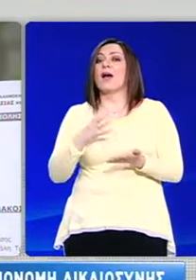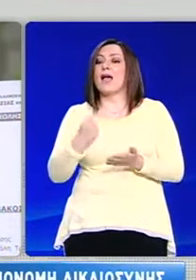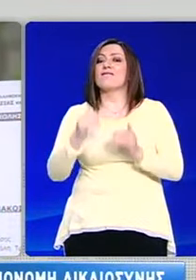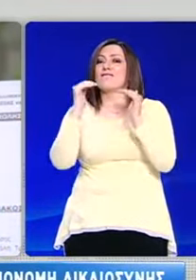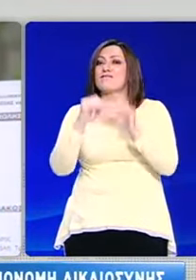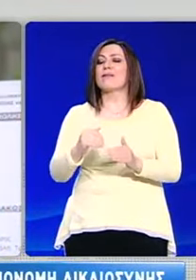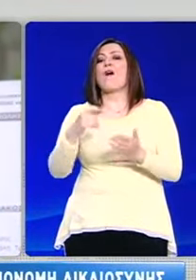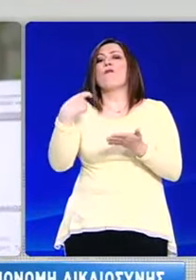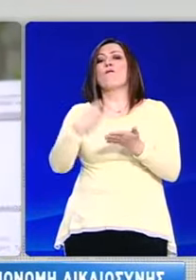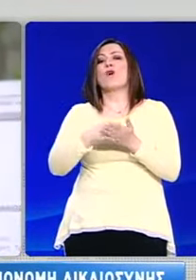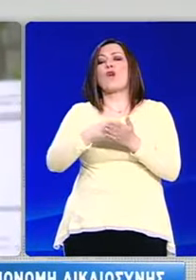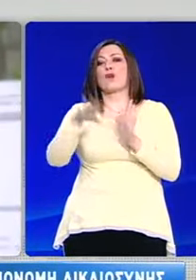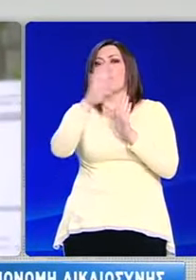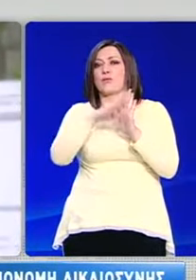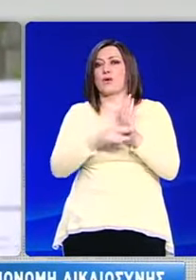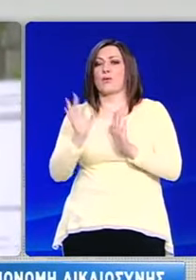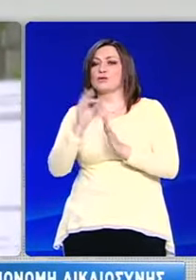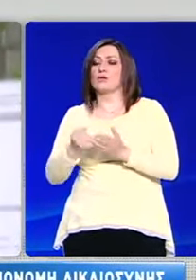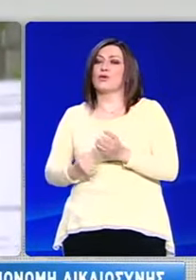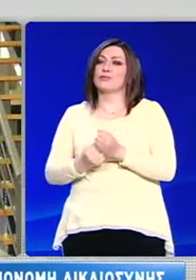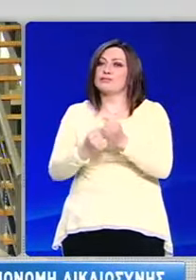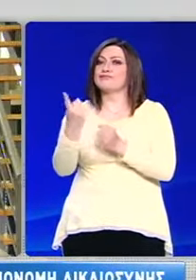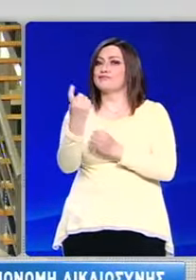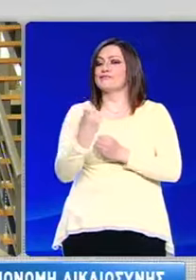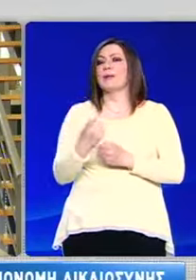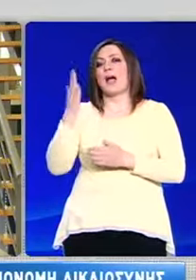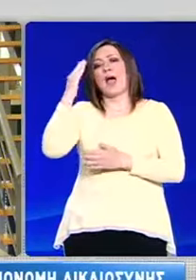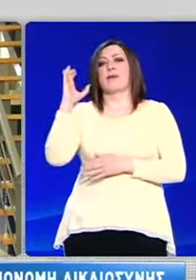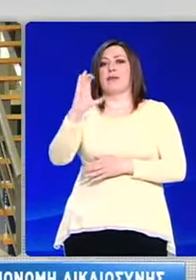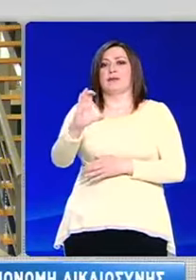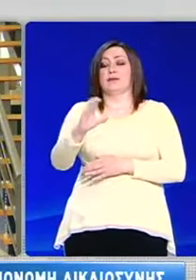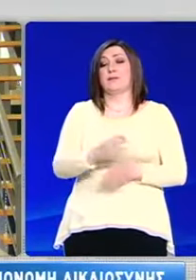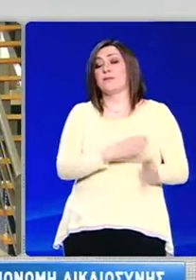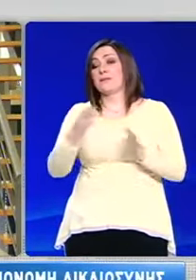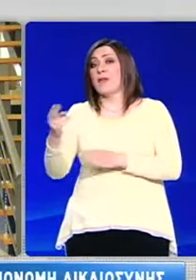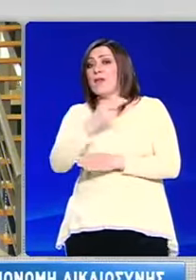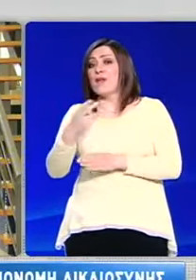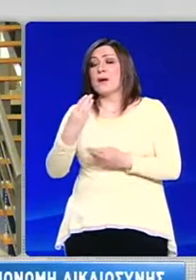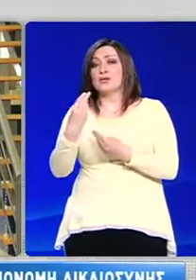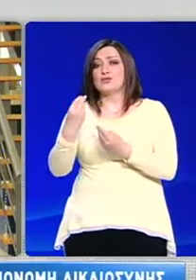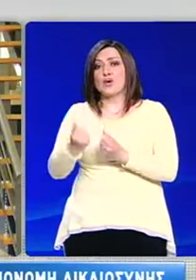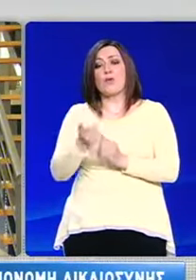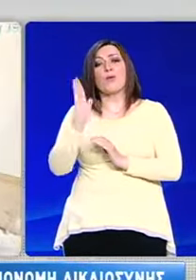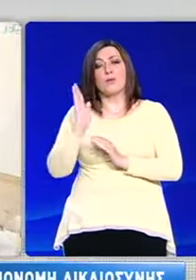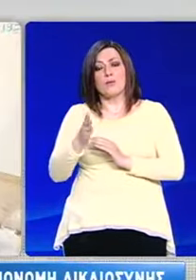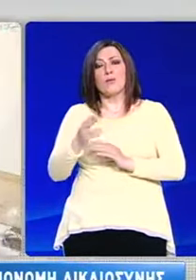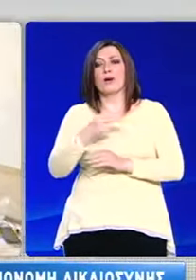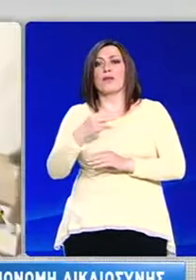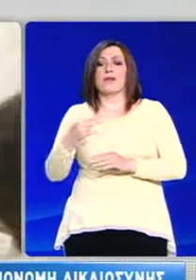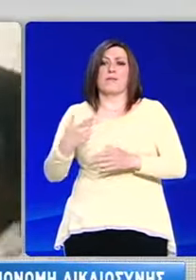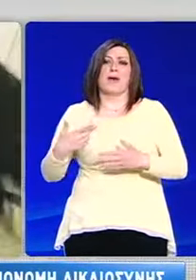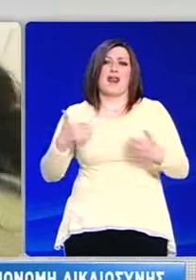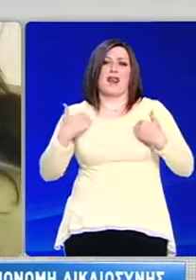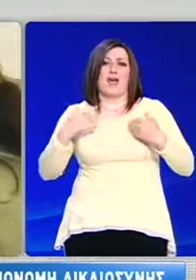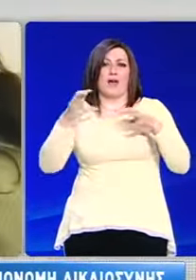φορολογικού πλαισίου, προκειμένου να ενισχυθεί η προσέλκυση επενδύσεων. Σε ό,τι αφορά τους τρόπους με τους οποίους μπορεί να μειωθεί η νεανική